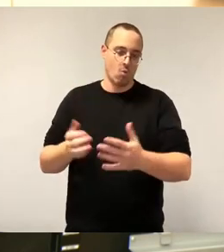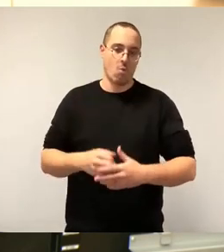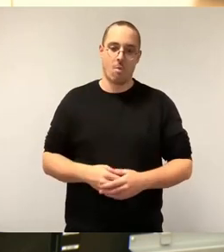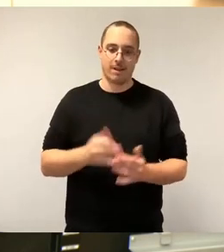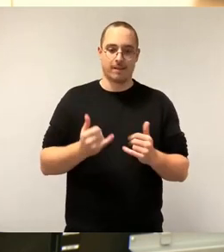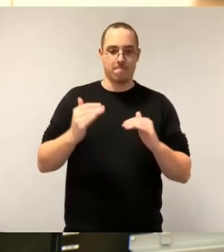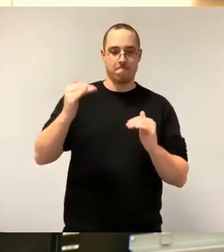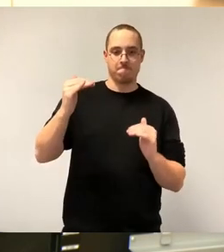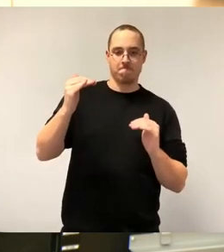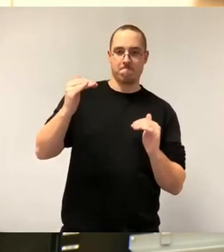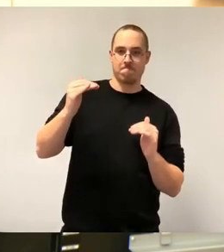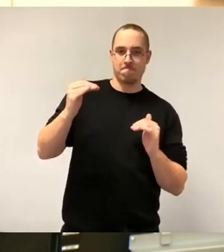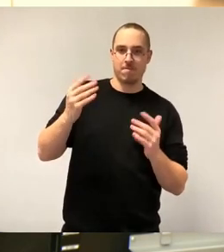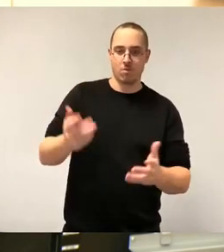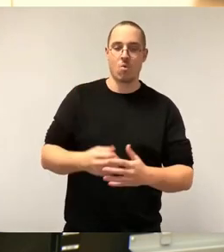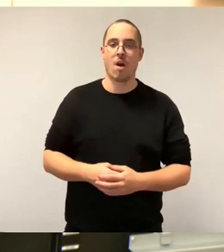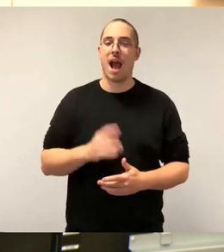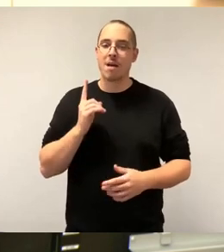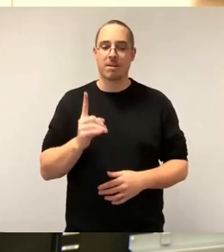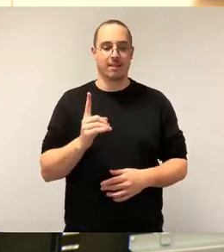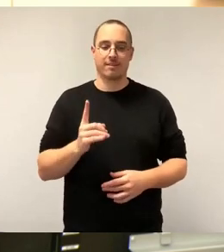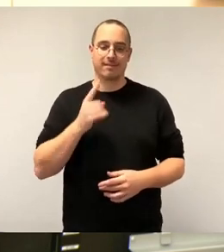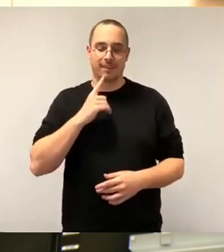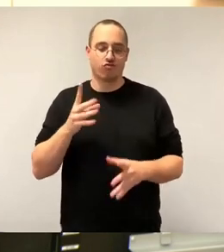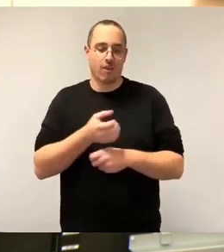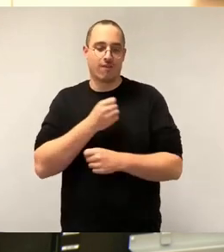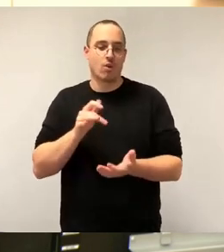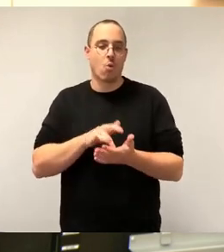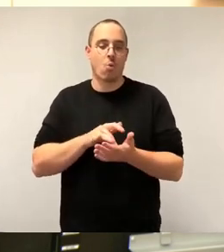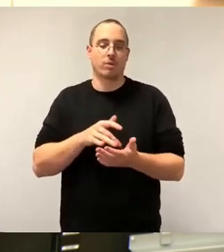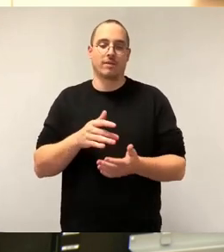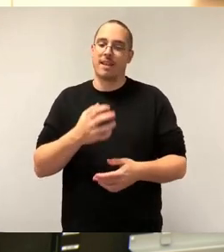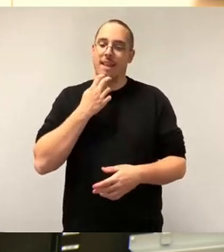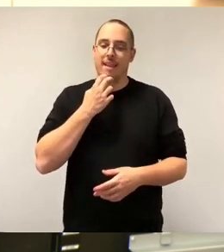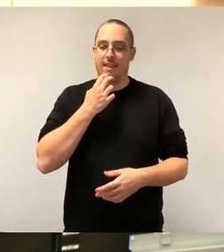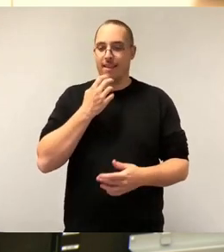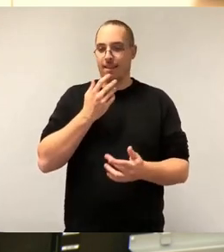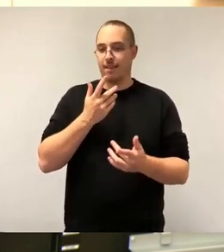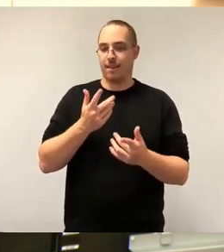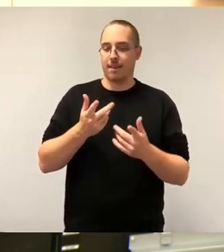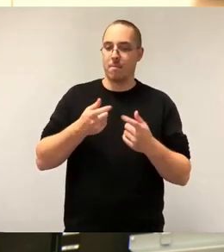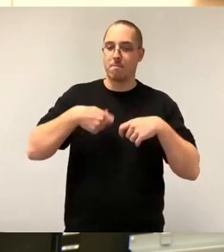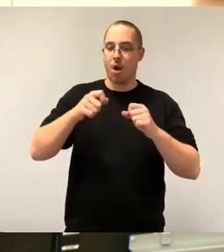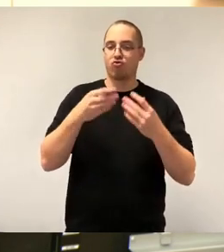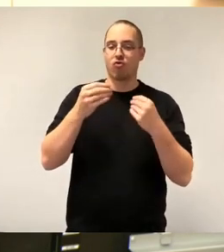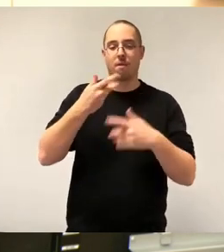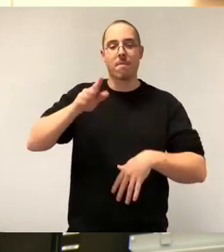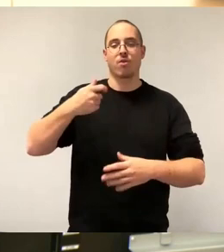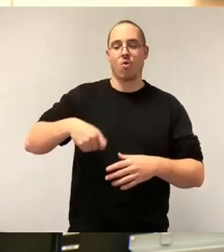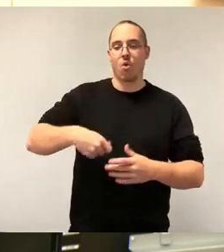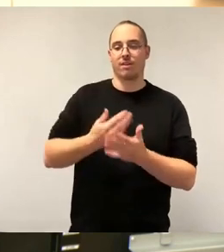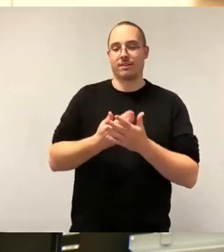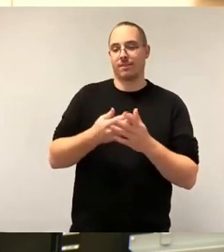der energieintensiven Herstellung nahezu aller Baustoffe nicht zu erwarten. Die Förderkulisse des Freistaates Sachsen.